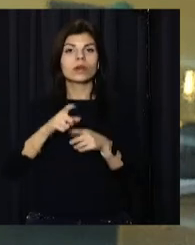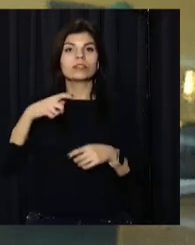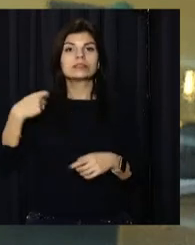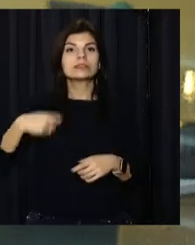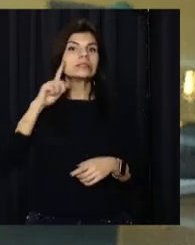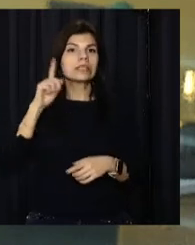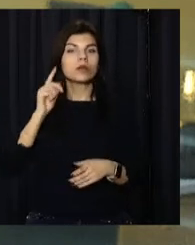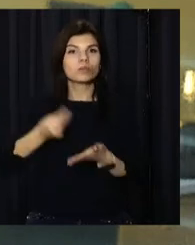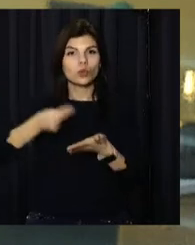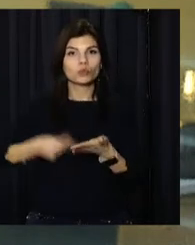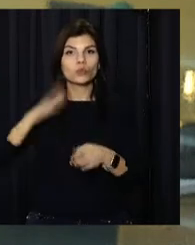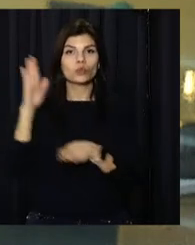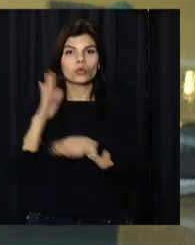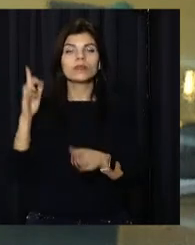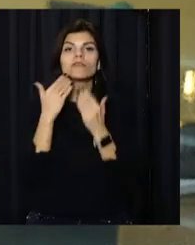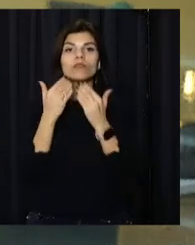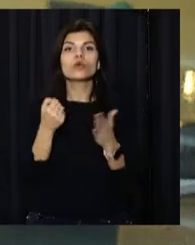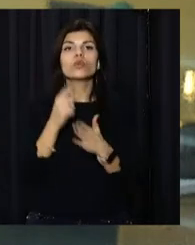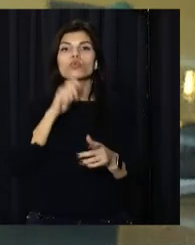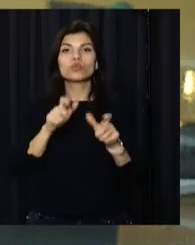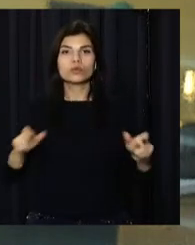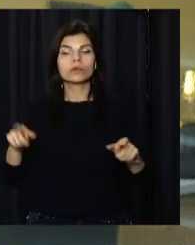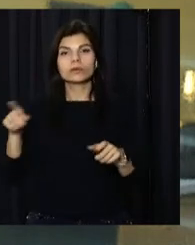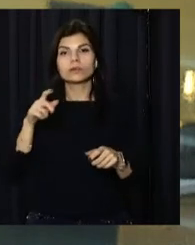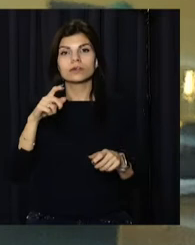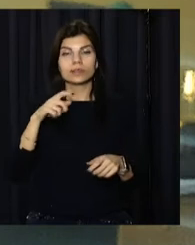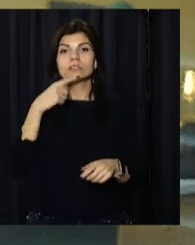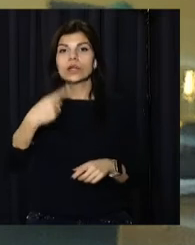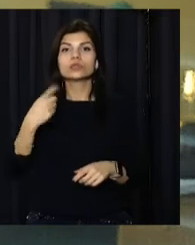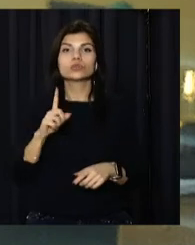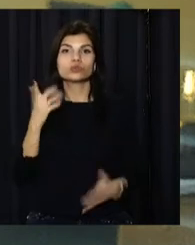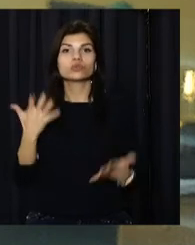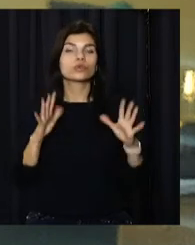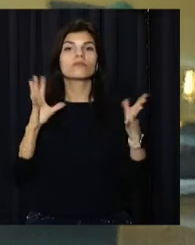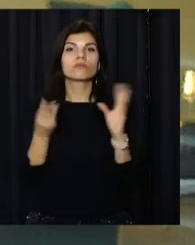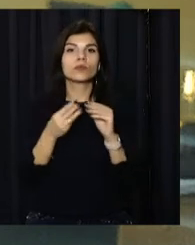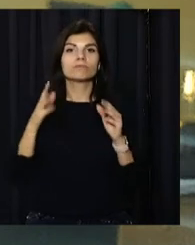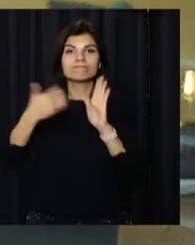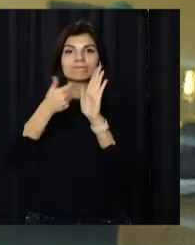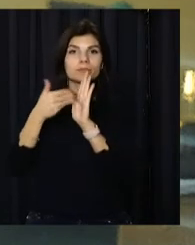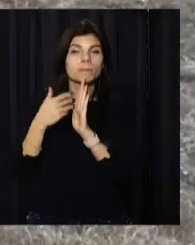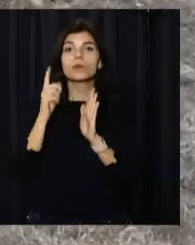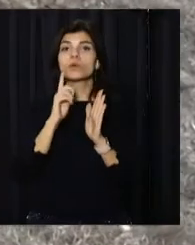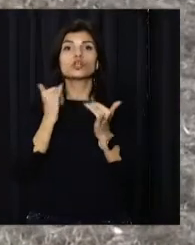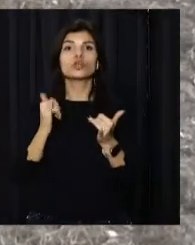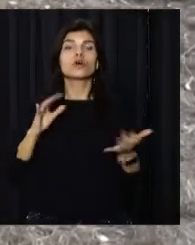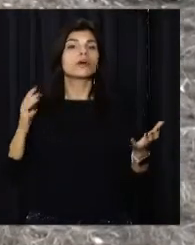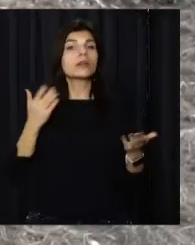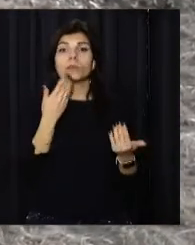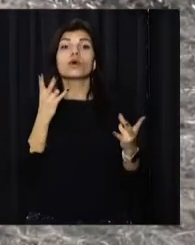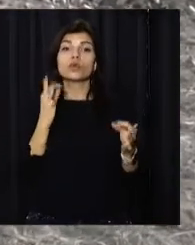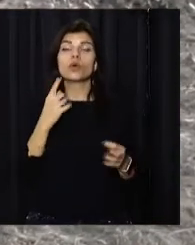Володимир Зеленський. Під час звернення до українців очільник держави сказав, що наразі в загальній мобілізації немає потреби. Але